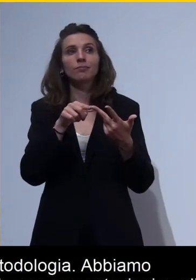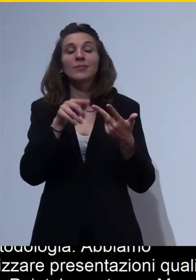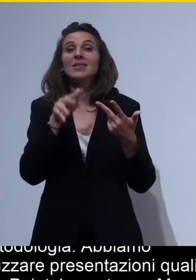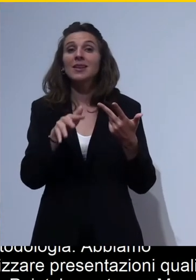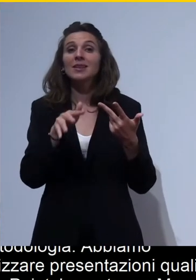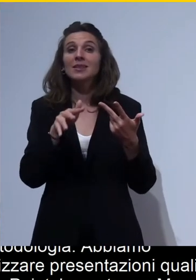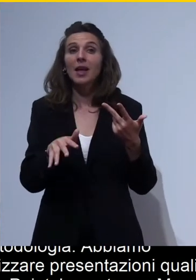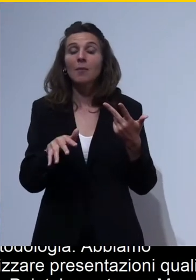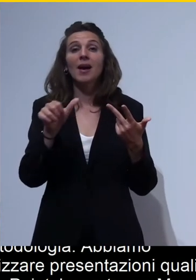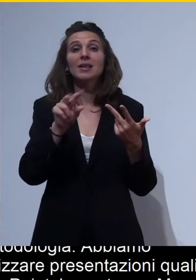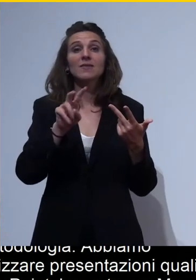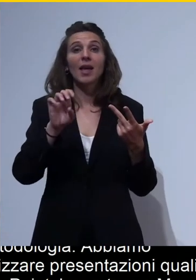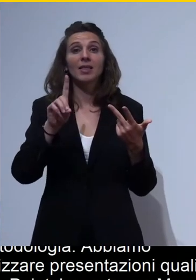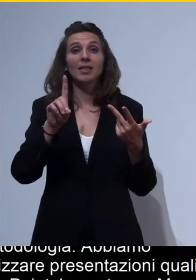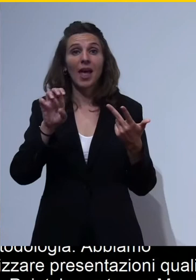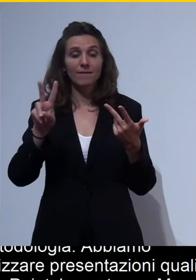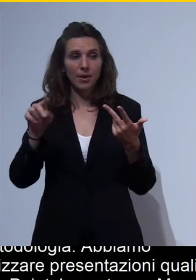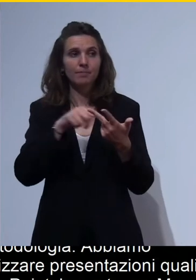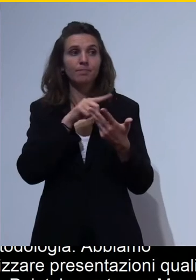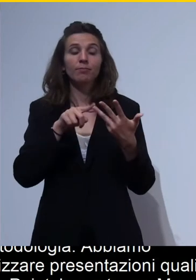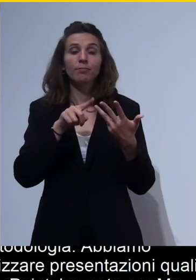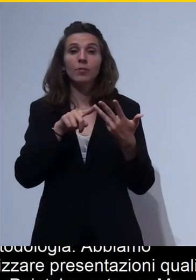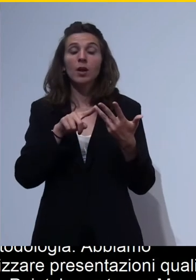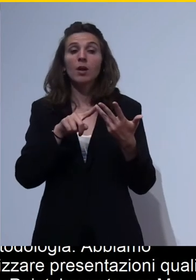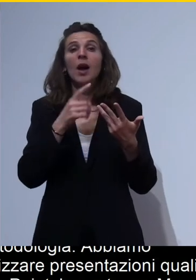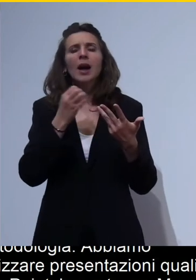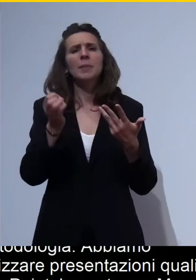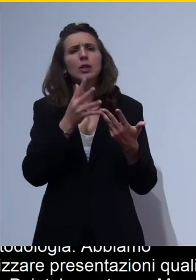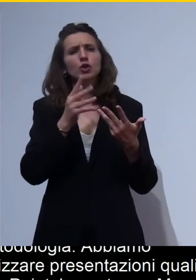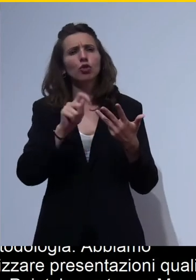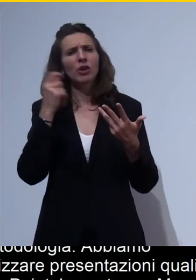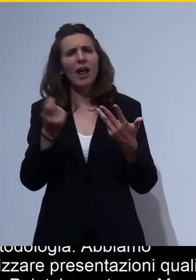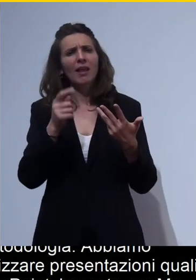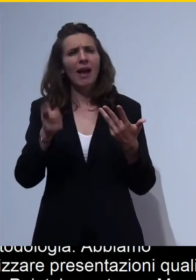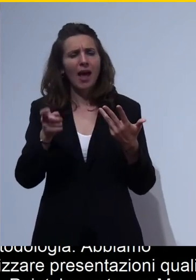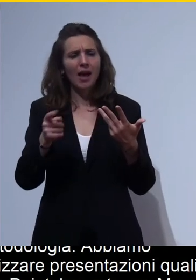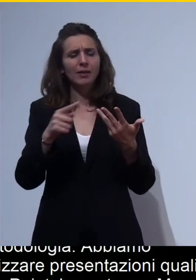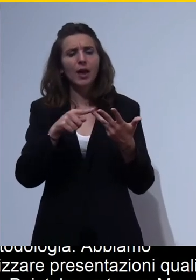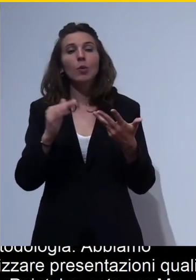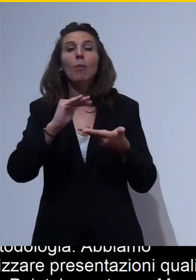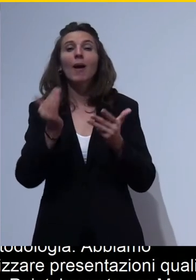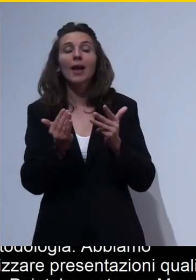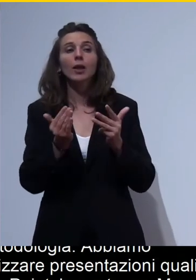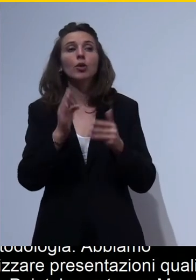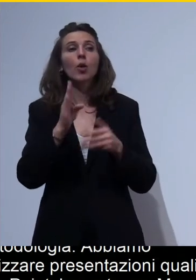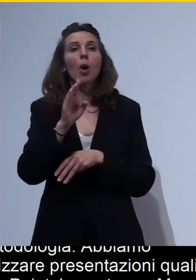SlideDev e presentazioni generate da LaTeX attraverso il pacchetto Beamer.